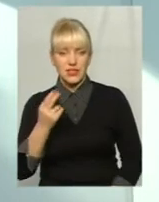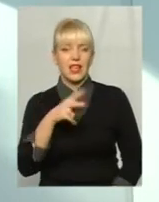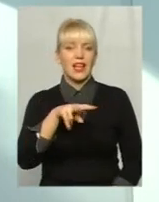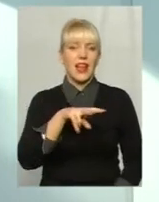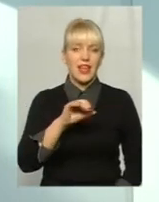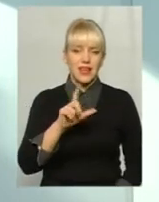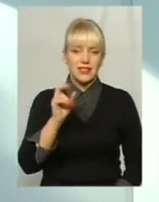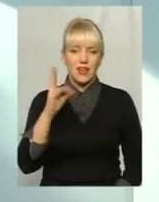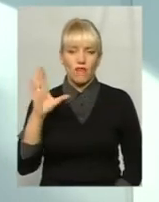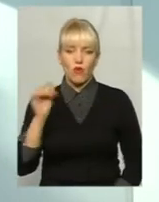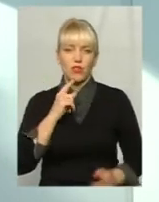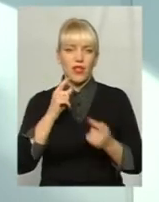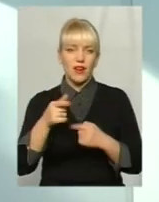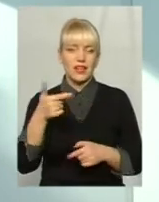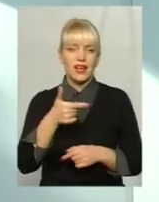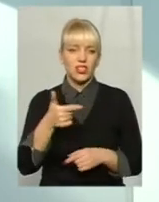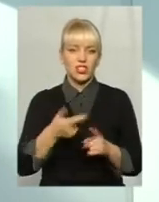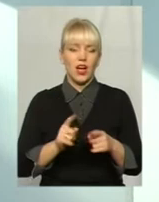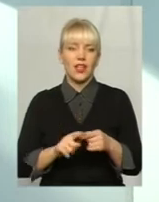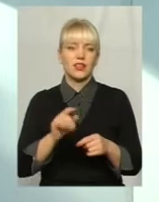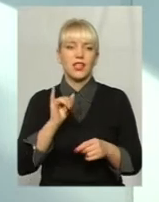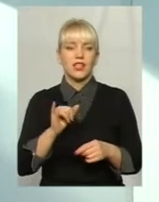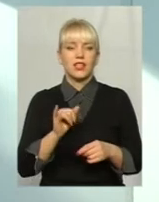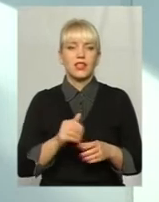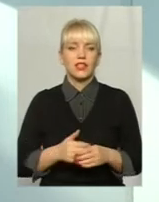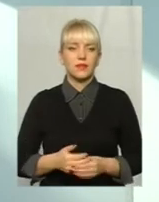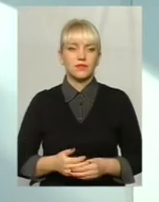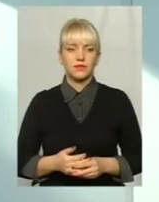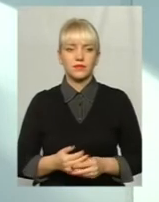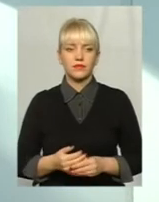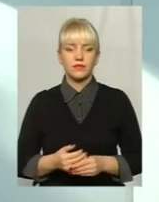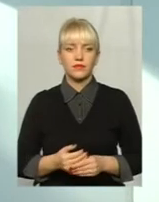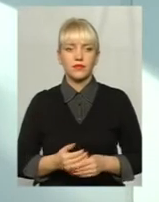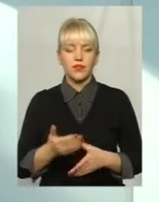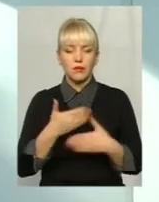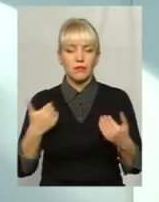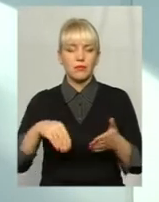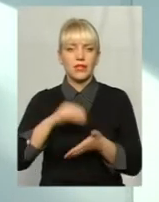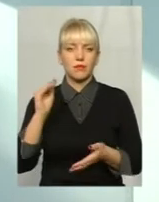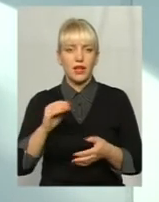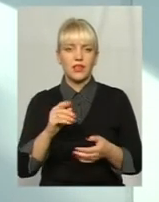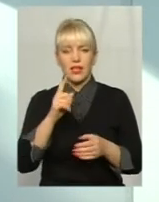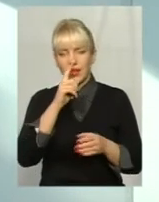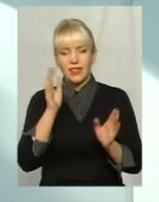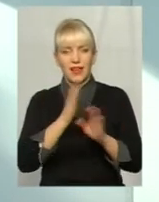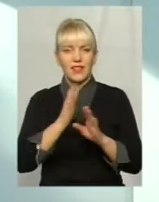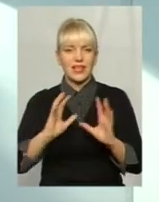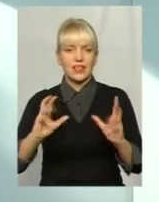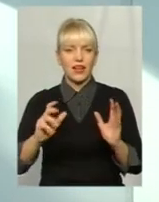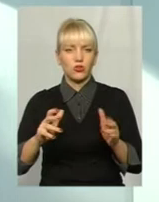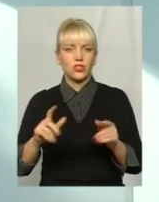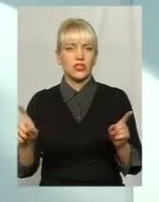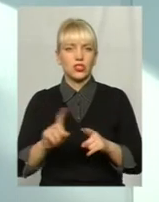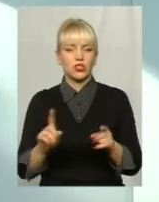Ружична, це як правило, проїзд внутриквартальний. Ну, а... І ми придбали невеликі тракторці, це для того, щоб